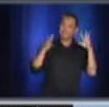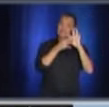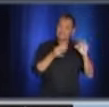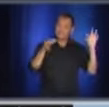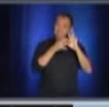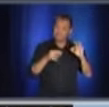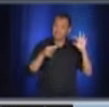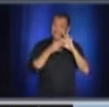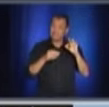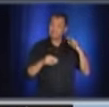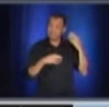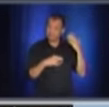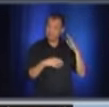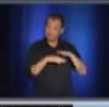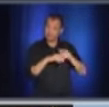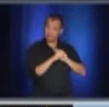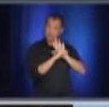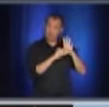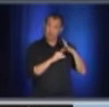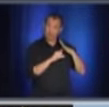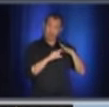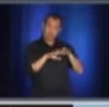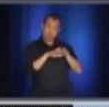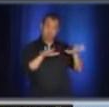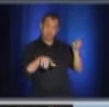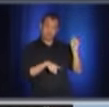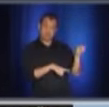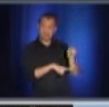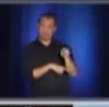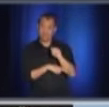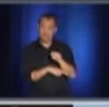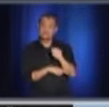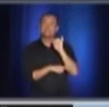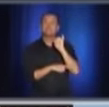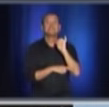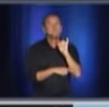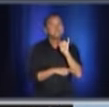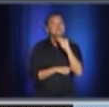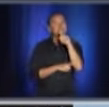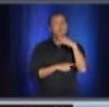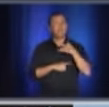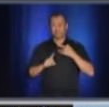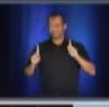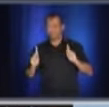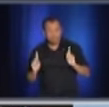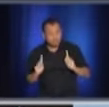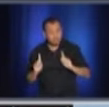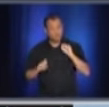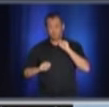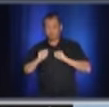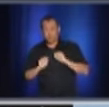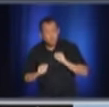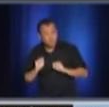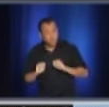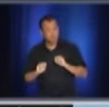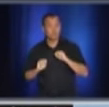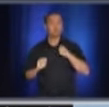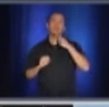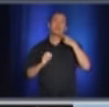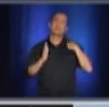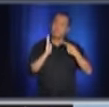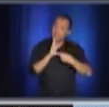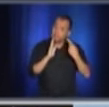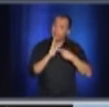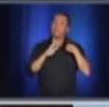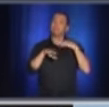relâcher. Donc, au moindre signe, j'insiste, là, aujourd'hui, beaucoup, si vous avez une situation à